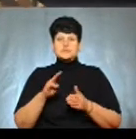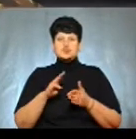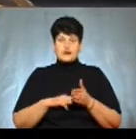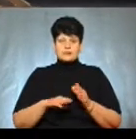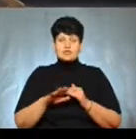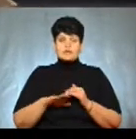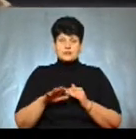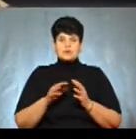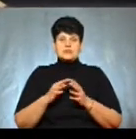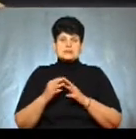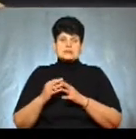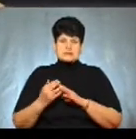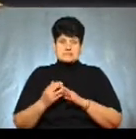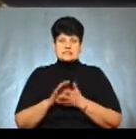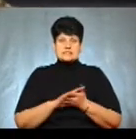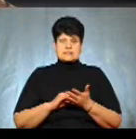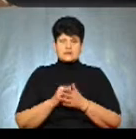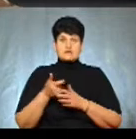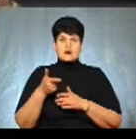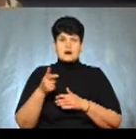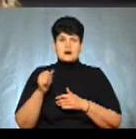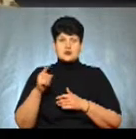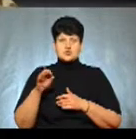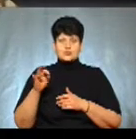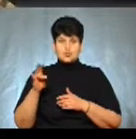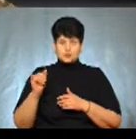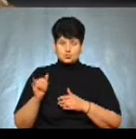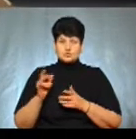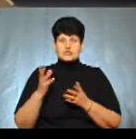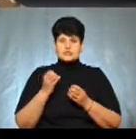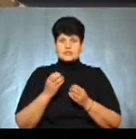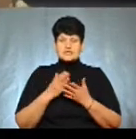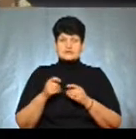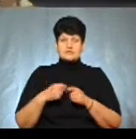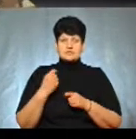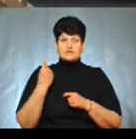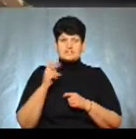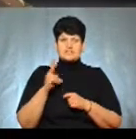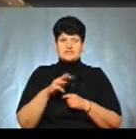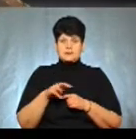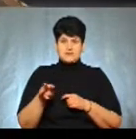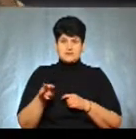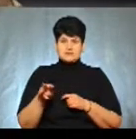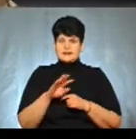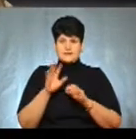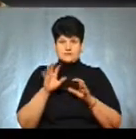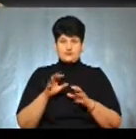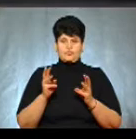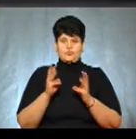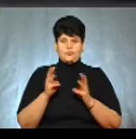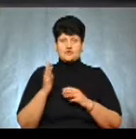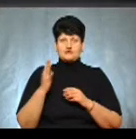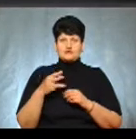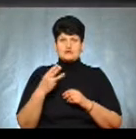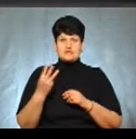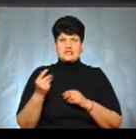На території населених пунктів, за знищення газону, випалювання ще нараховуються збитки. За один квадратний метр незаконного випалювання 43